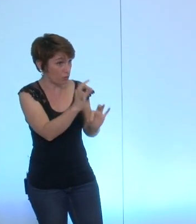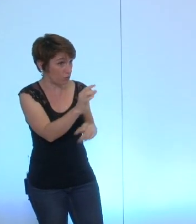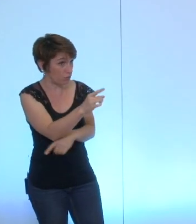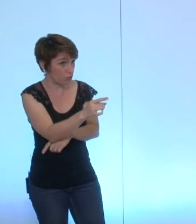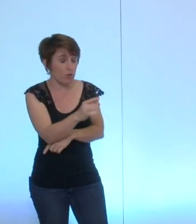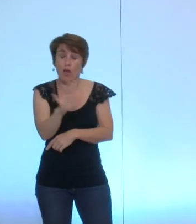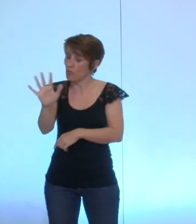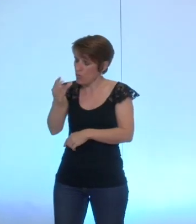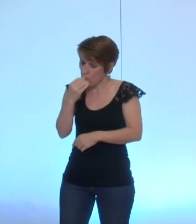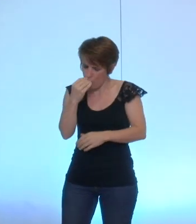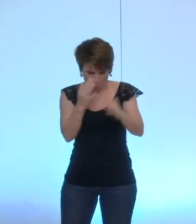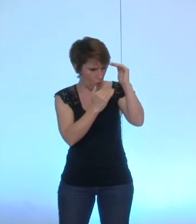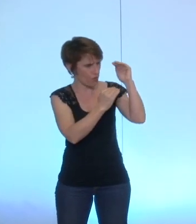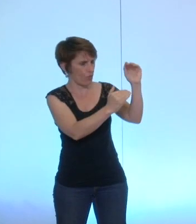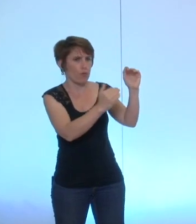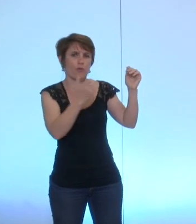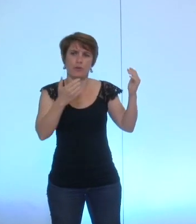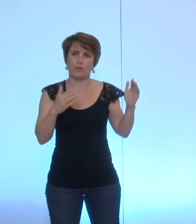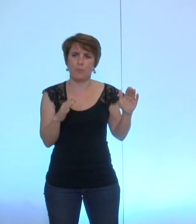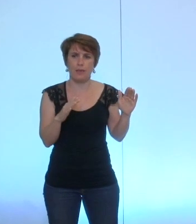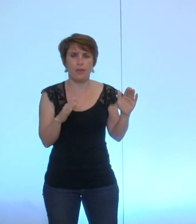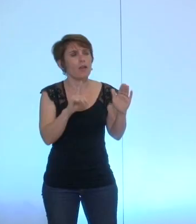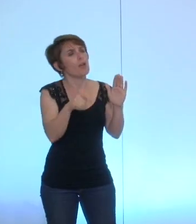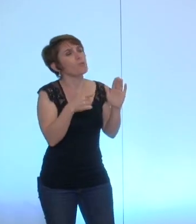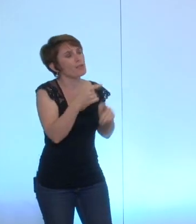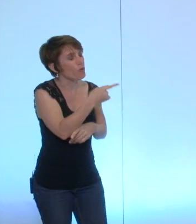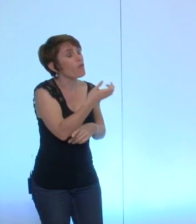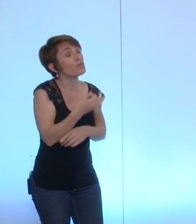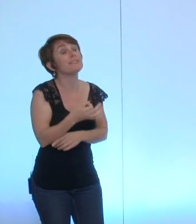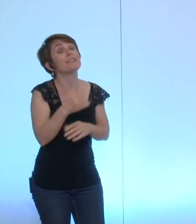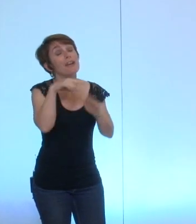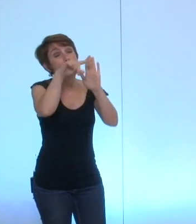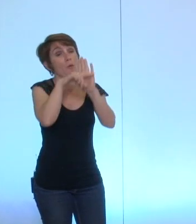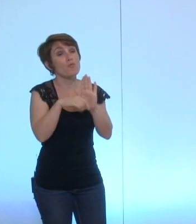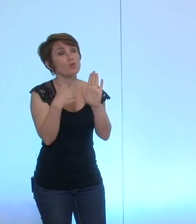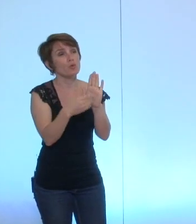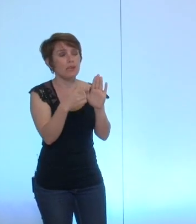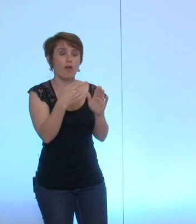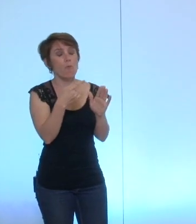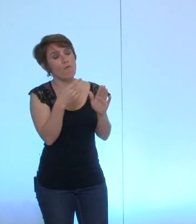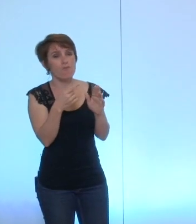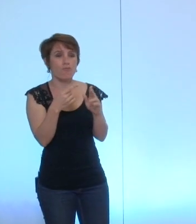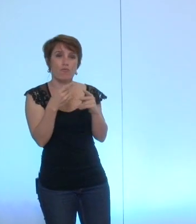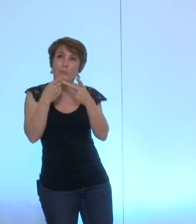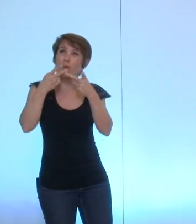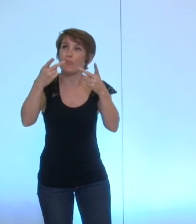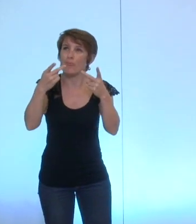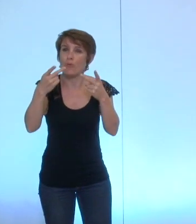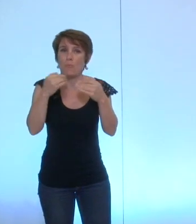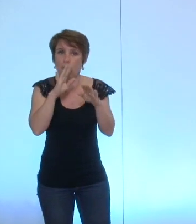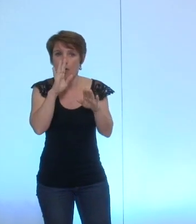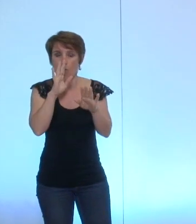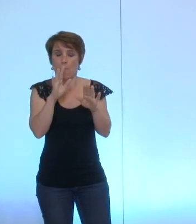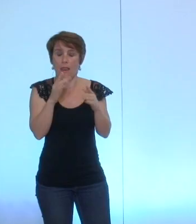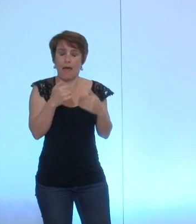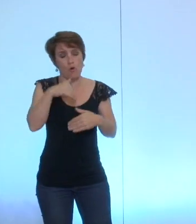je vous fais confiance pour expliquer que évidemment sur cette mesure là vous étiez réservé je vois que nos réserves finalement se rejoignent